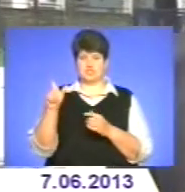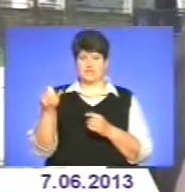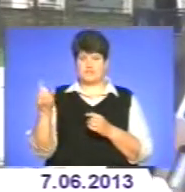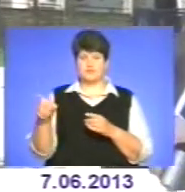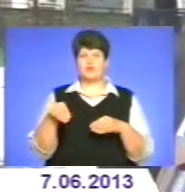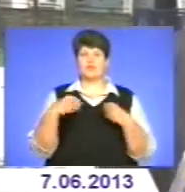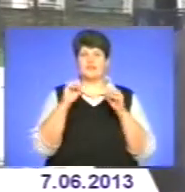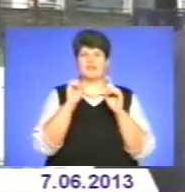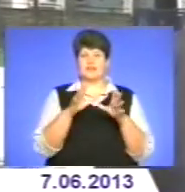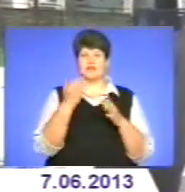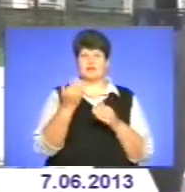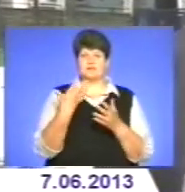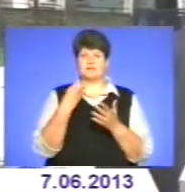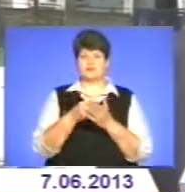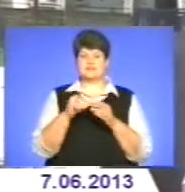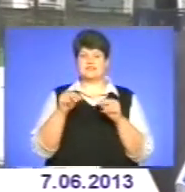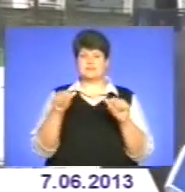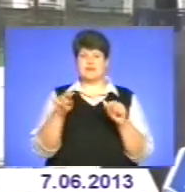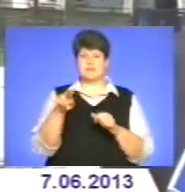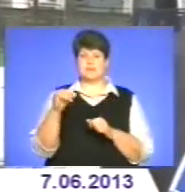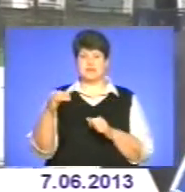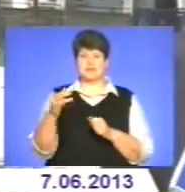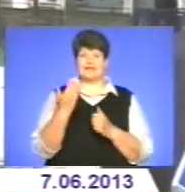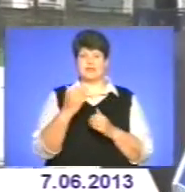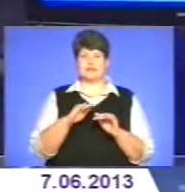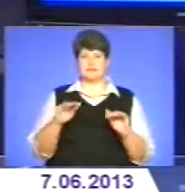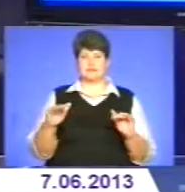паї земельні, знову таки для їхніх дітей, для їхніх внуків.